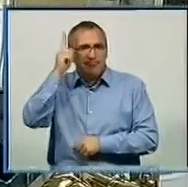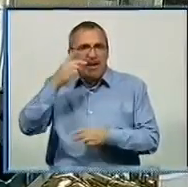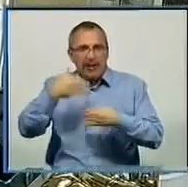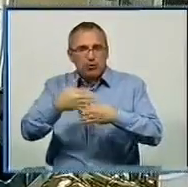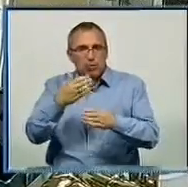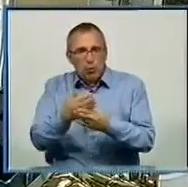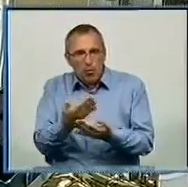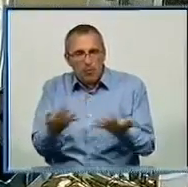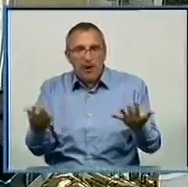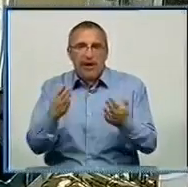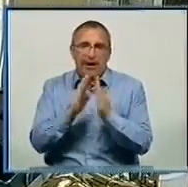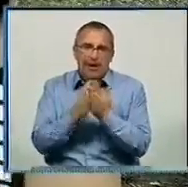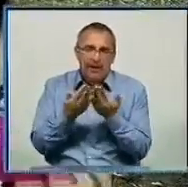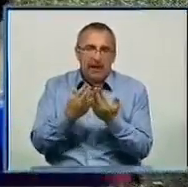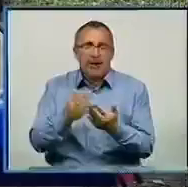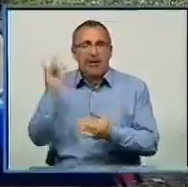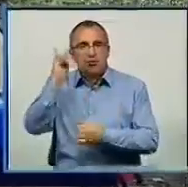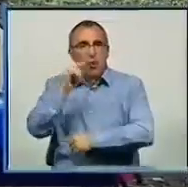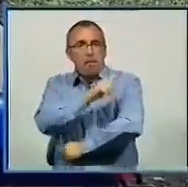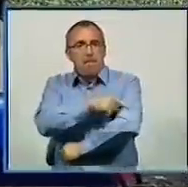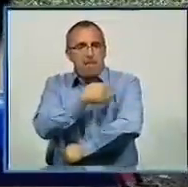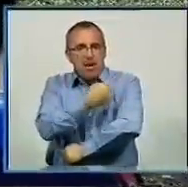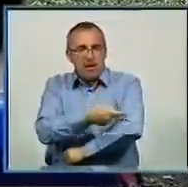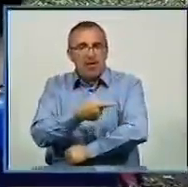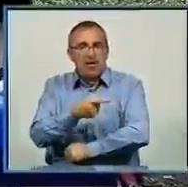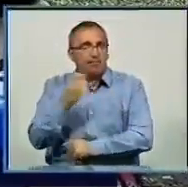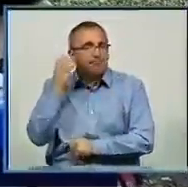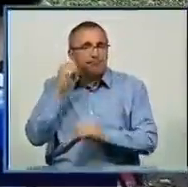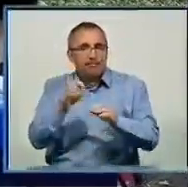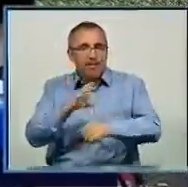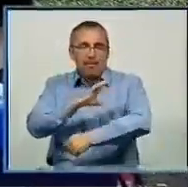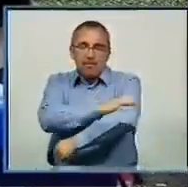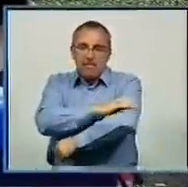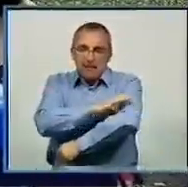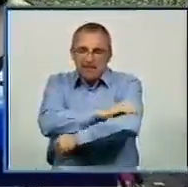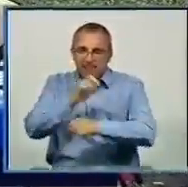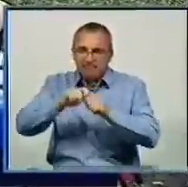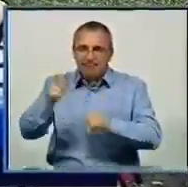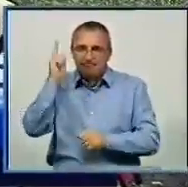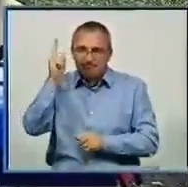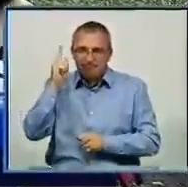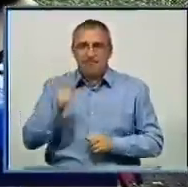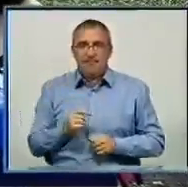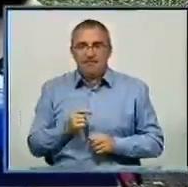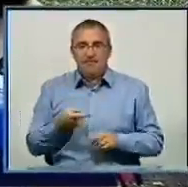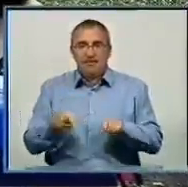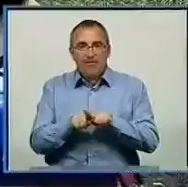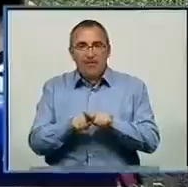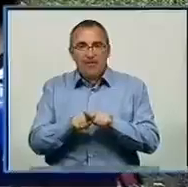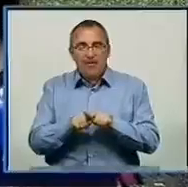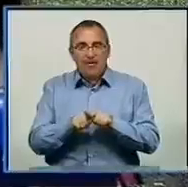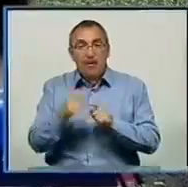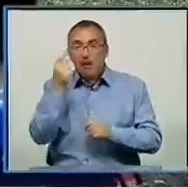книги, також історії медицини. Перший тонометр, яким вимірювалися тиск. Ось також закапувалися